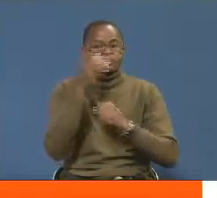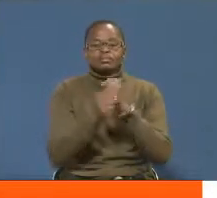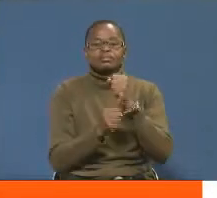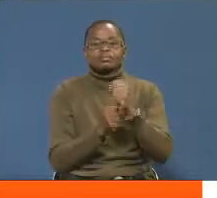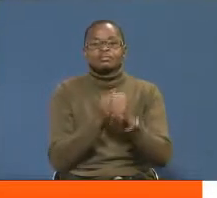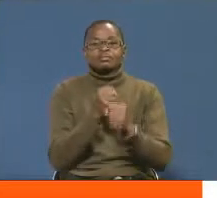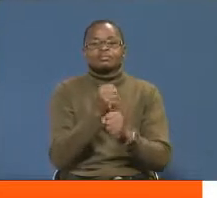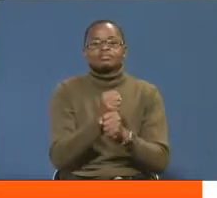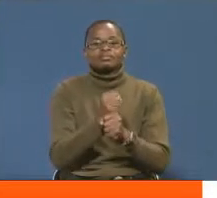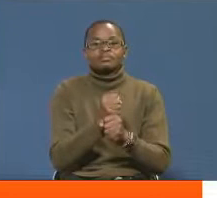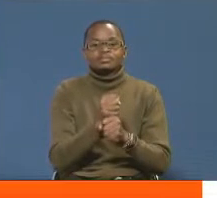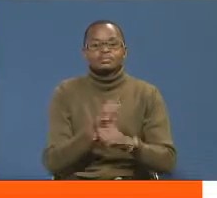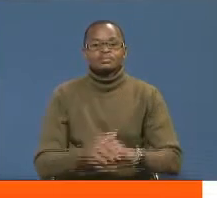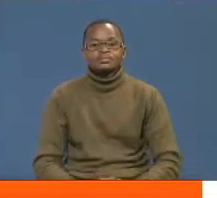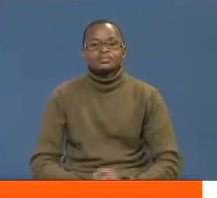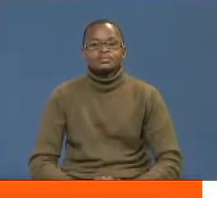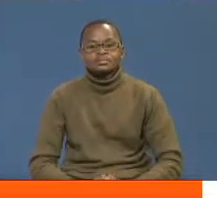zamani.